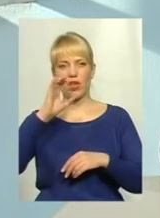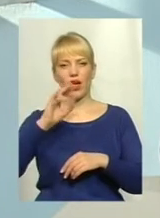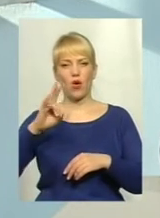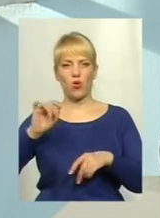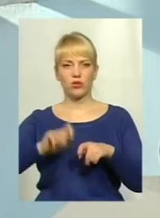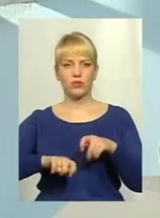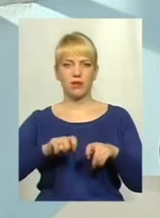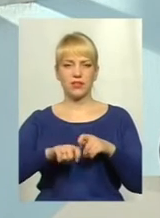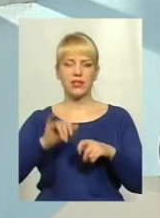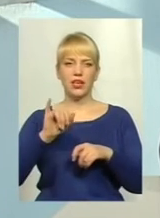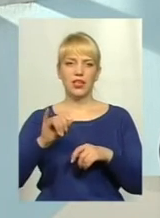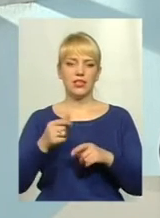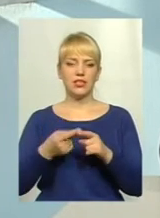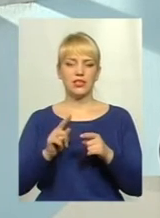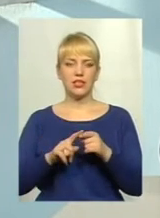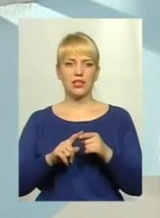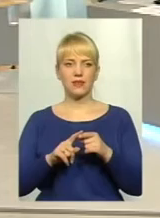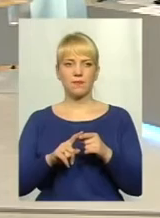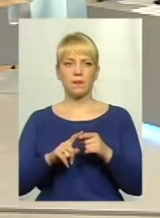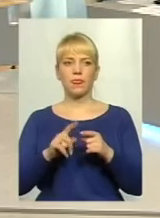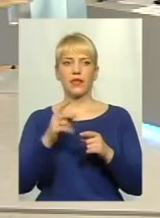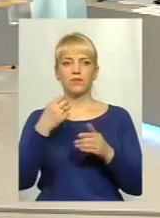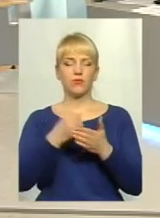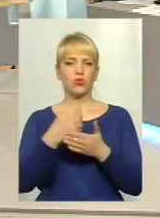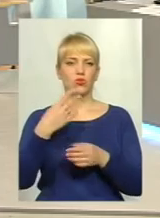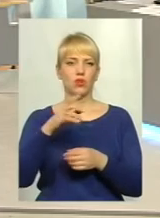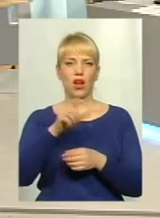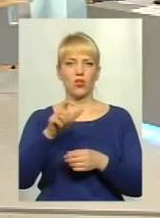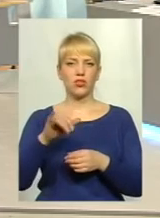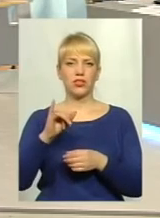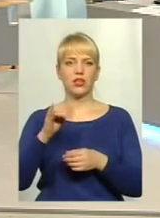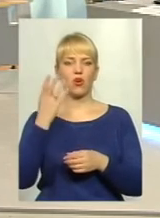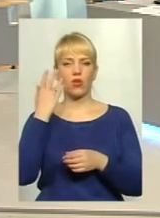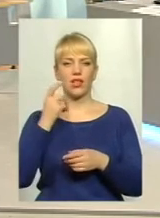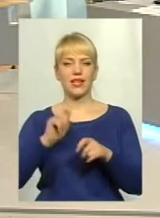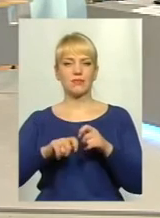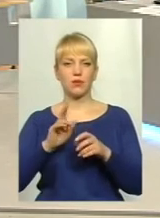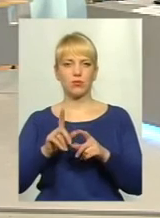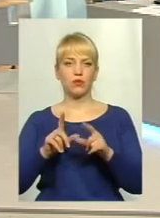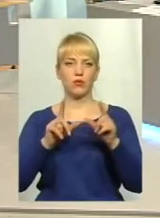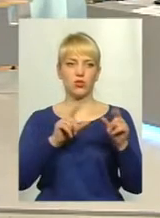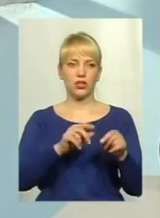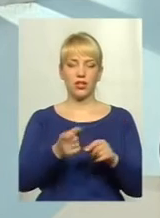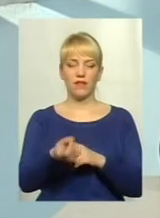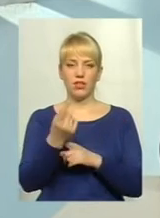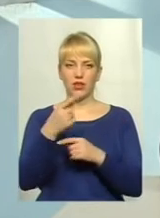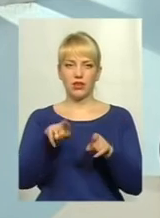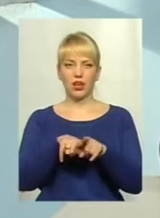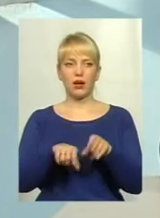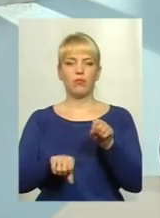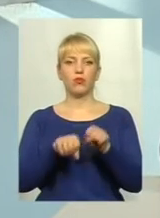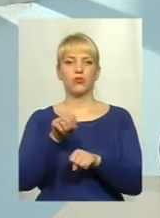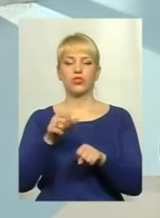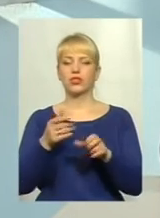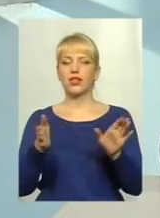них інспекційний склад до інспекцій. Тобто до таких речей не доходить? І коли інспектор буде проїжджати, він виявить таке порушення, звичайно, що